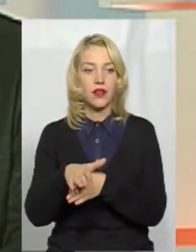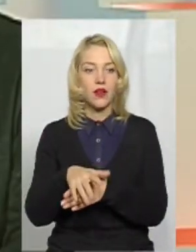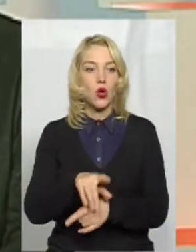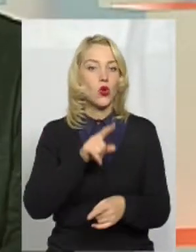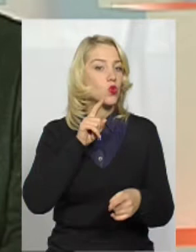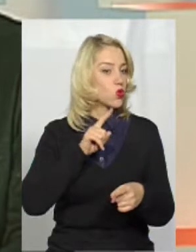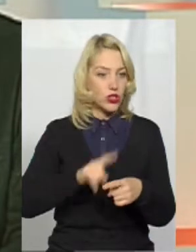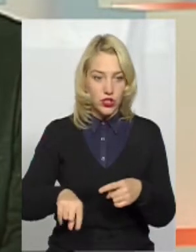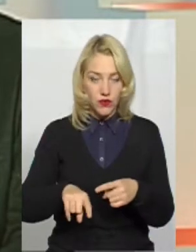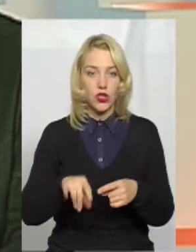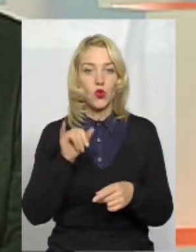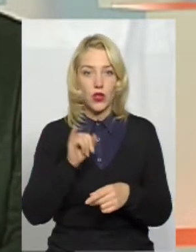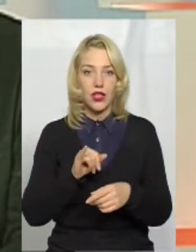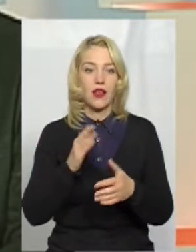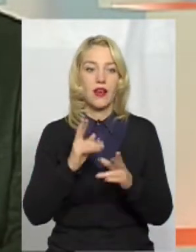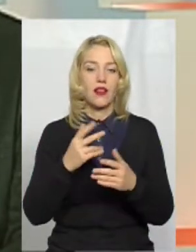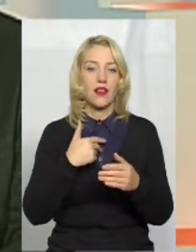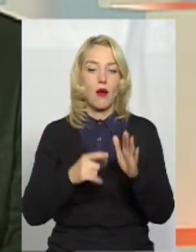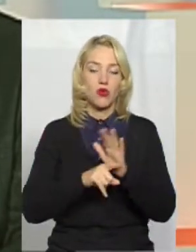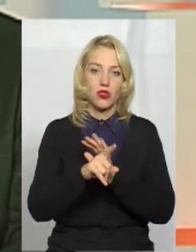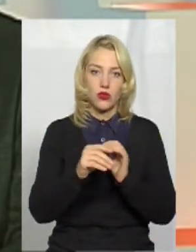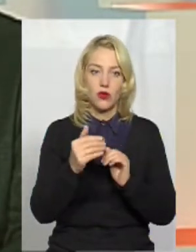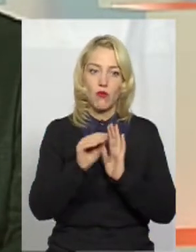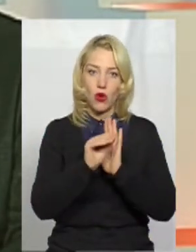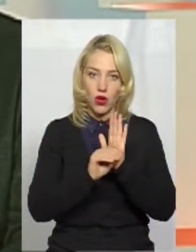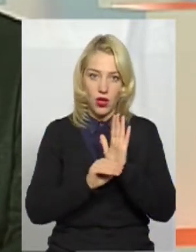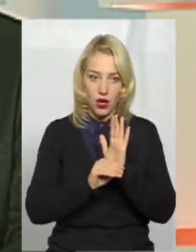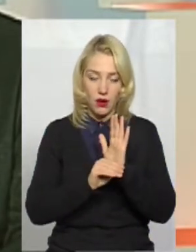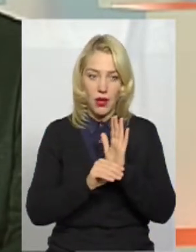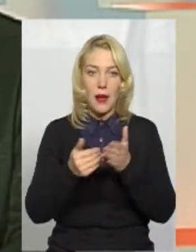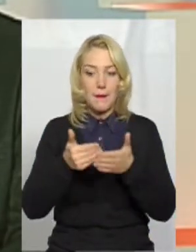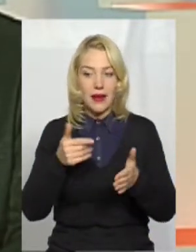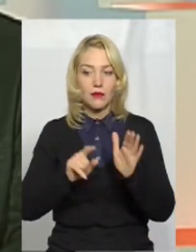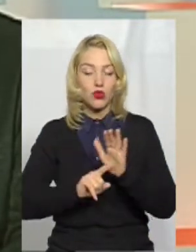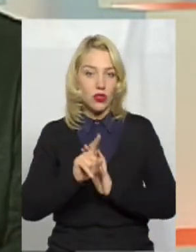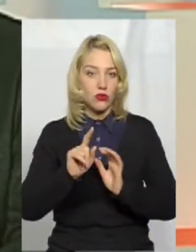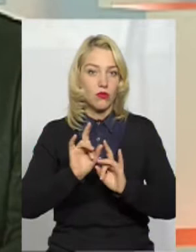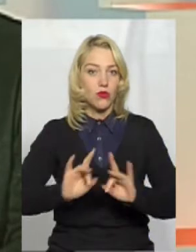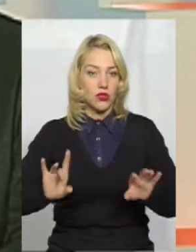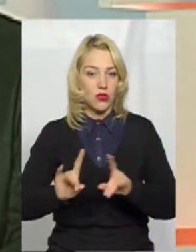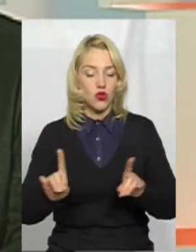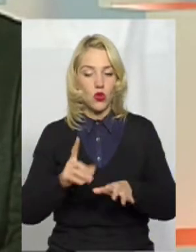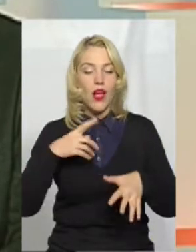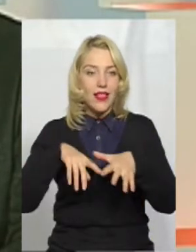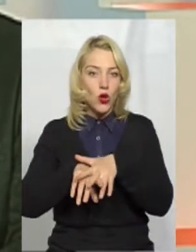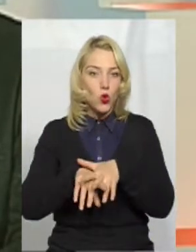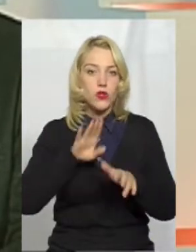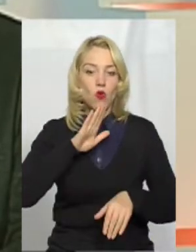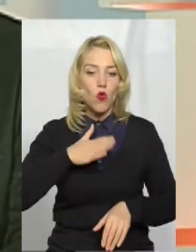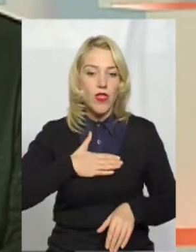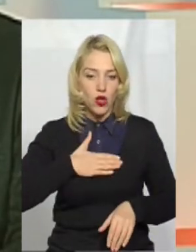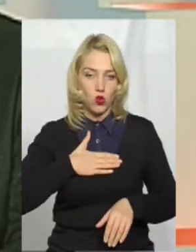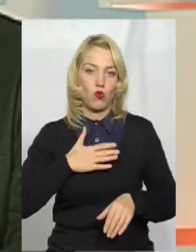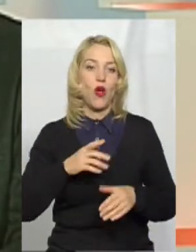дуже швидко. Як я вам вже на початку програми, перед початком програми говорила, що інклюзія в нашому місці дуже